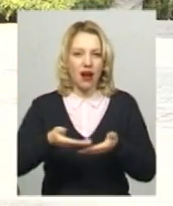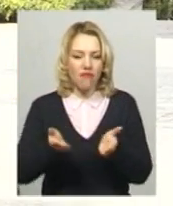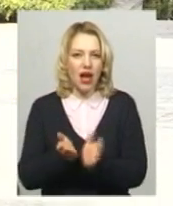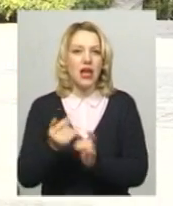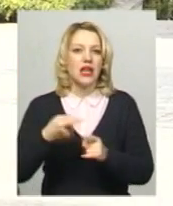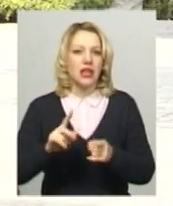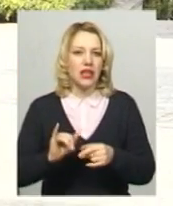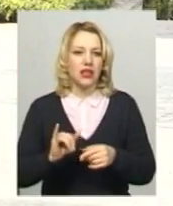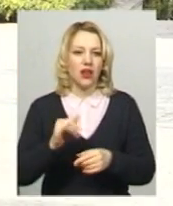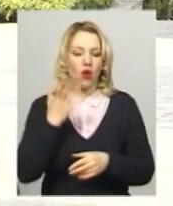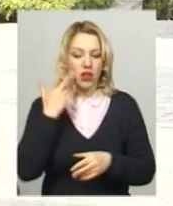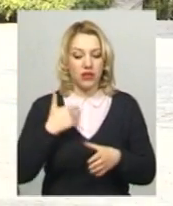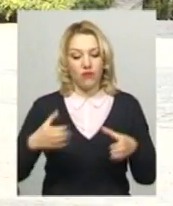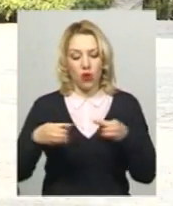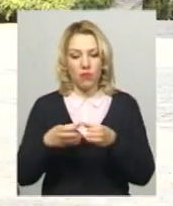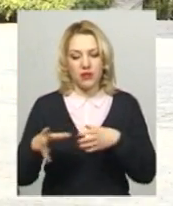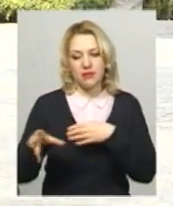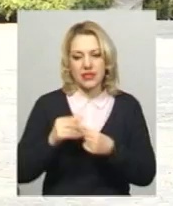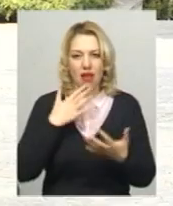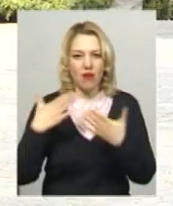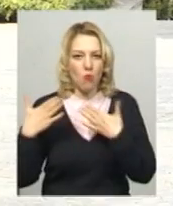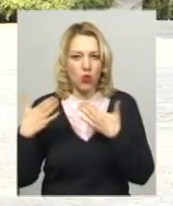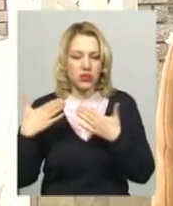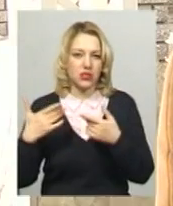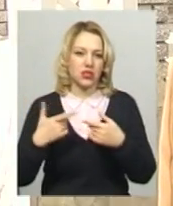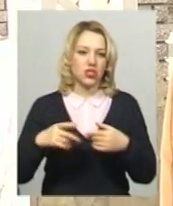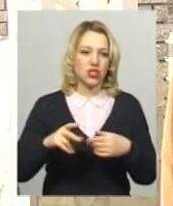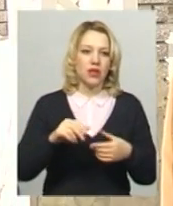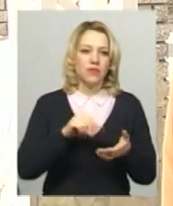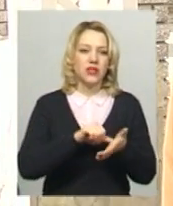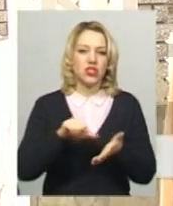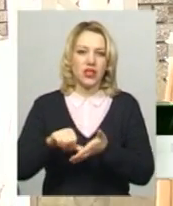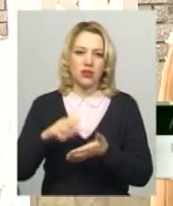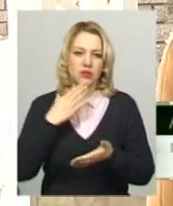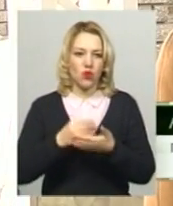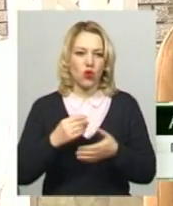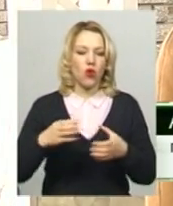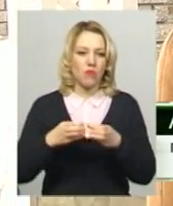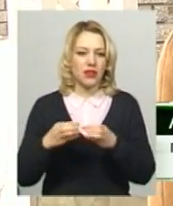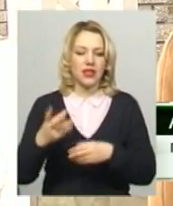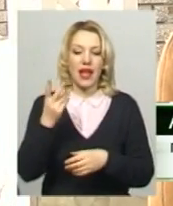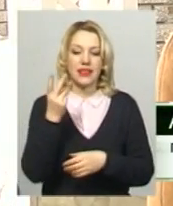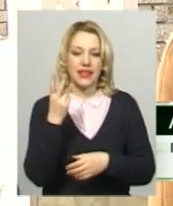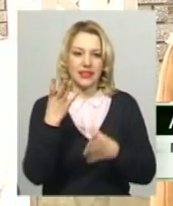більше взаємодієш між собою та членами своєї команди. На третій день участі ми вже